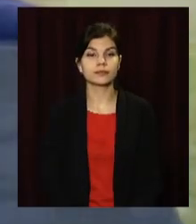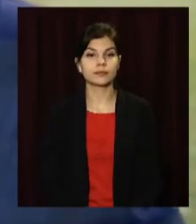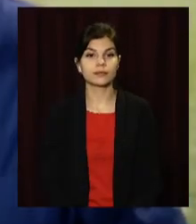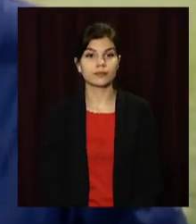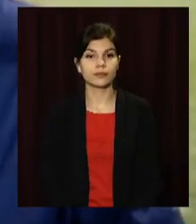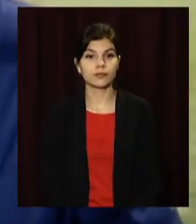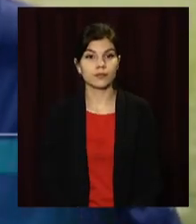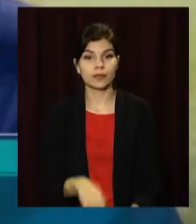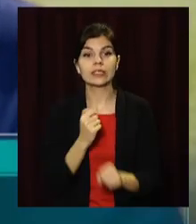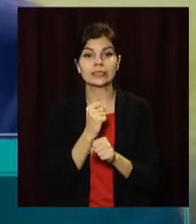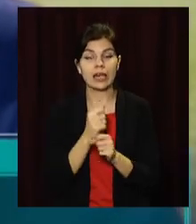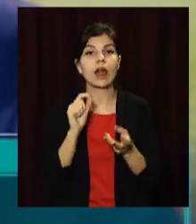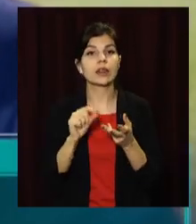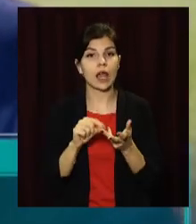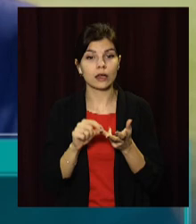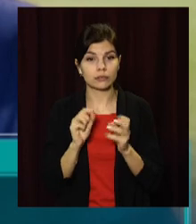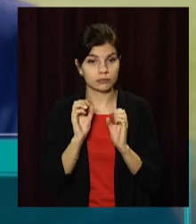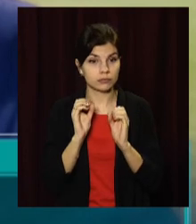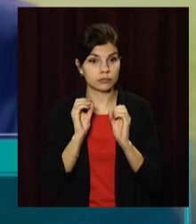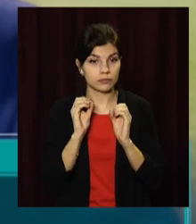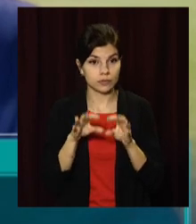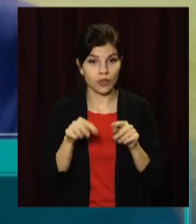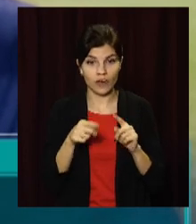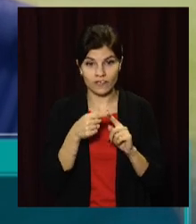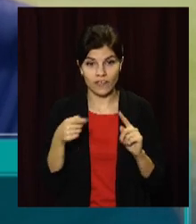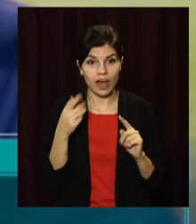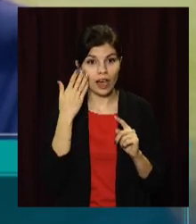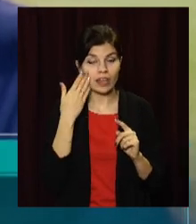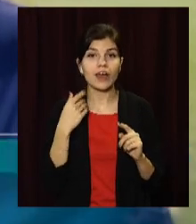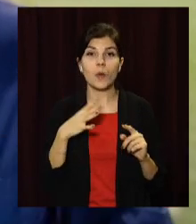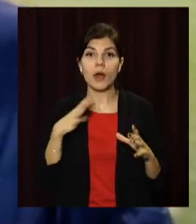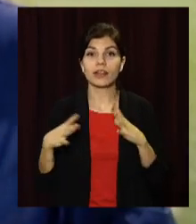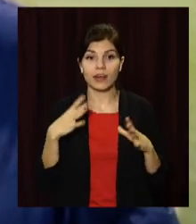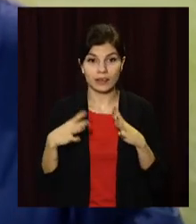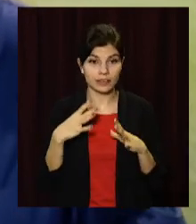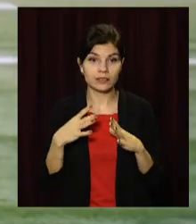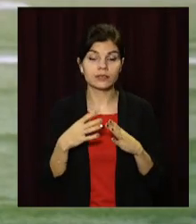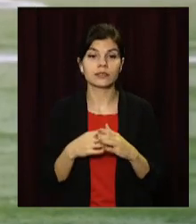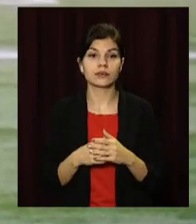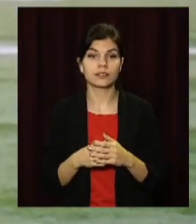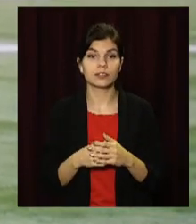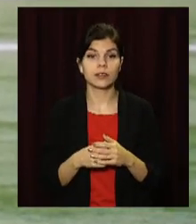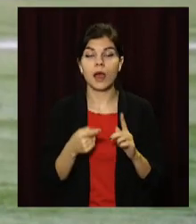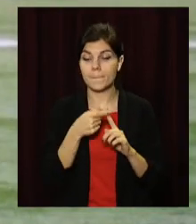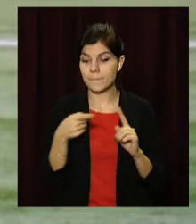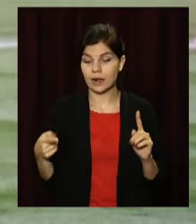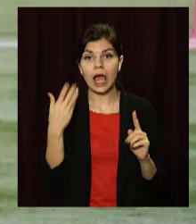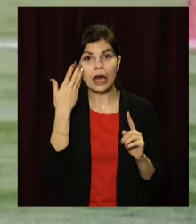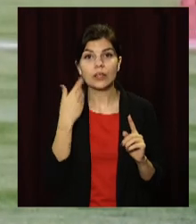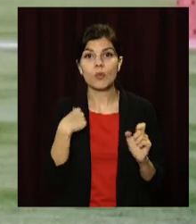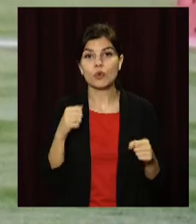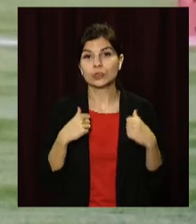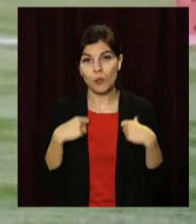Зробили аналіз в цьому періоду, коли не було тренування. Тренерський штаб – це був період, де ми могли